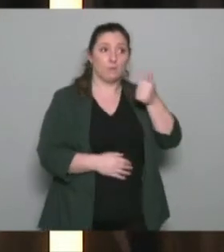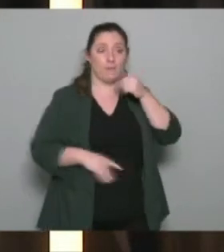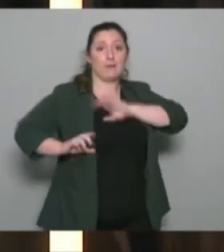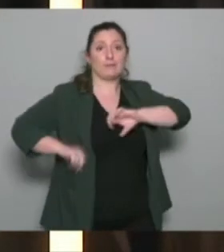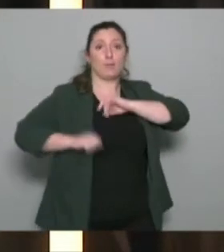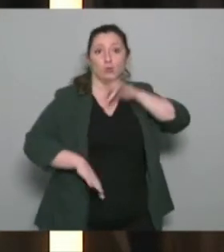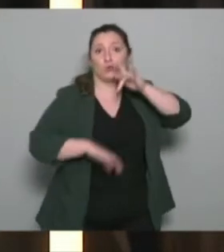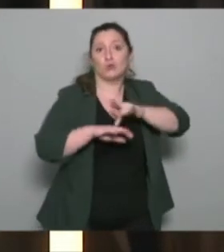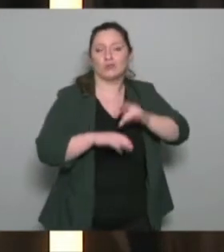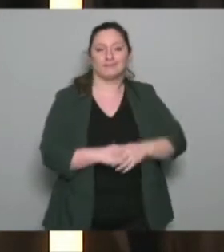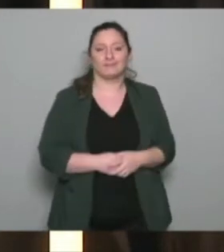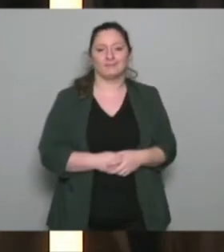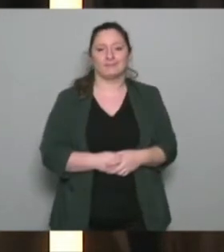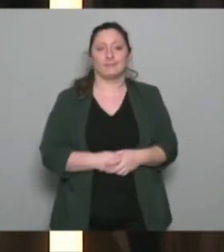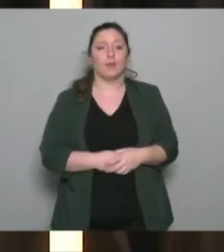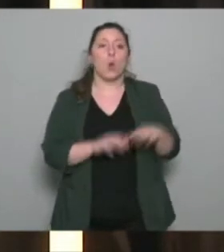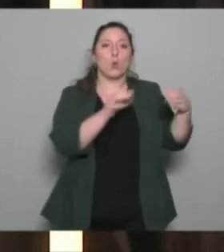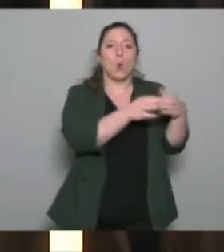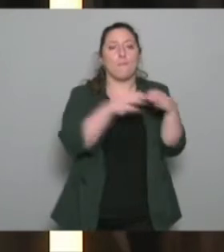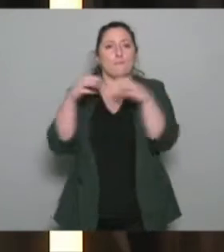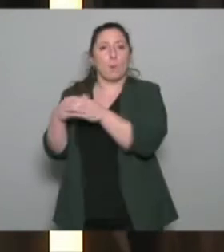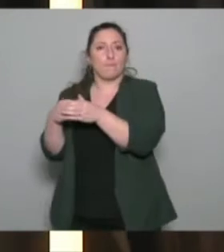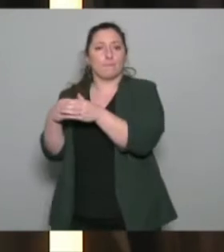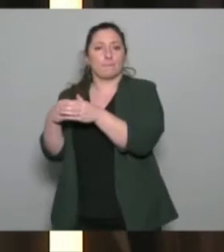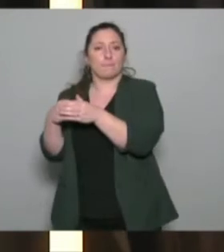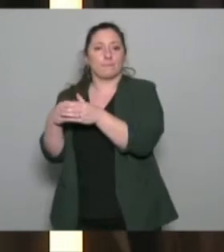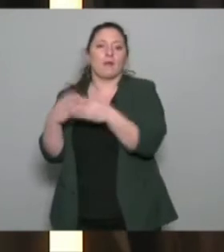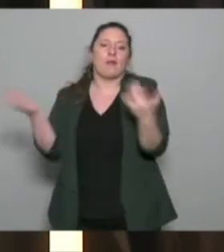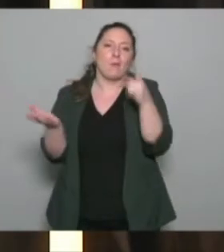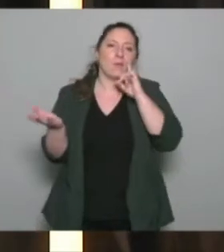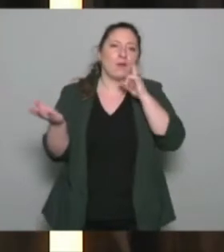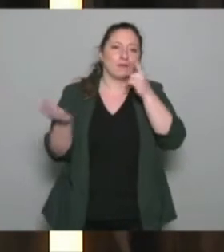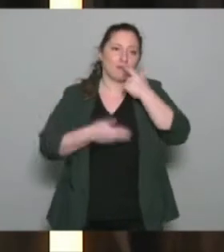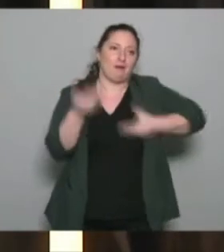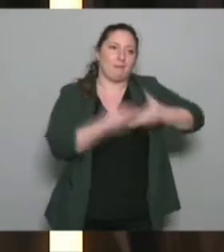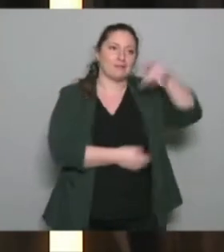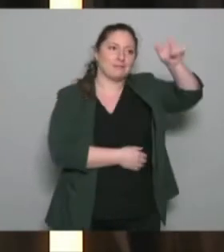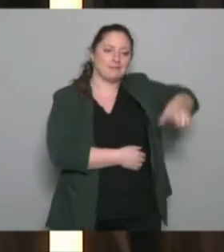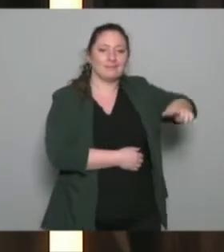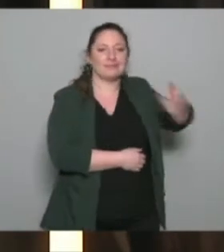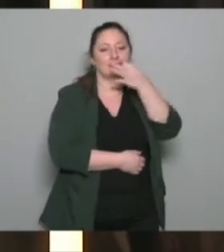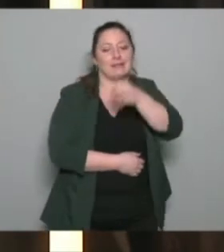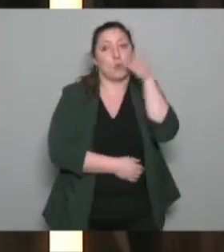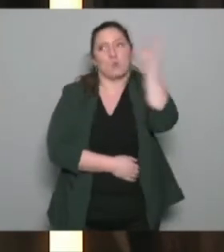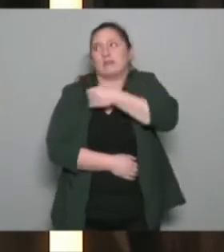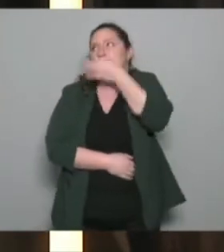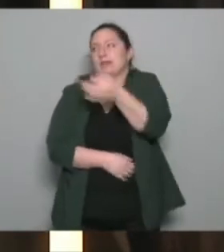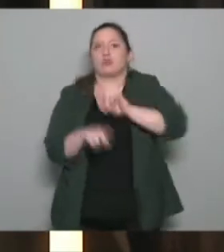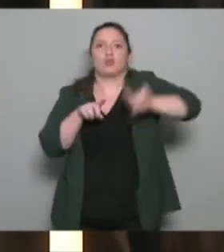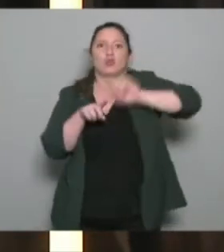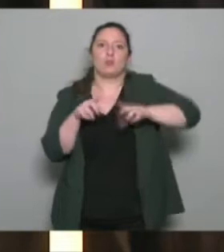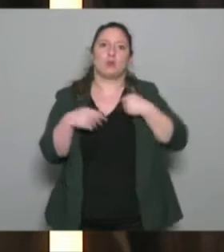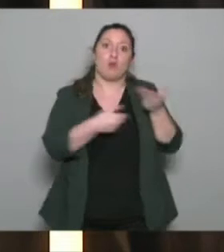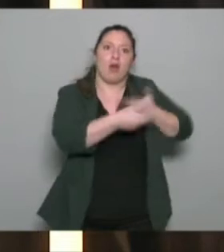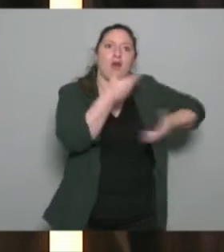sur deux groupes de personnes. Alors, pourquoi je parle ? Excusez-moi, j'ai oublié une chose, c'est que je me permets de